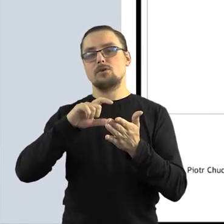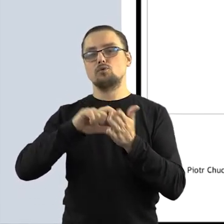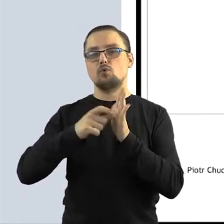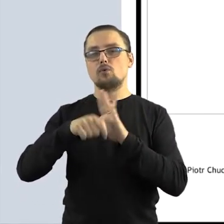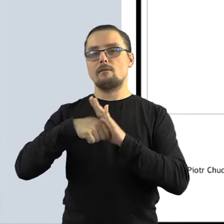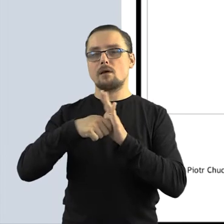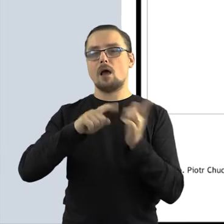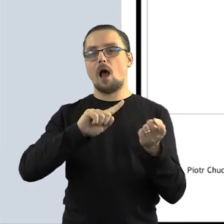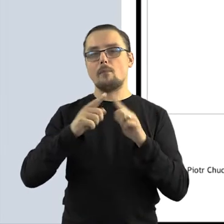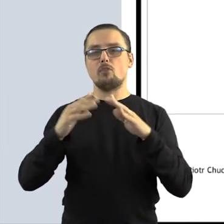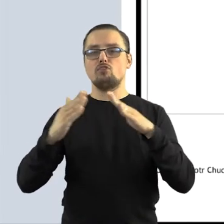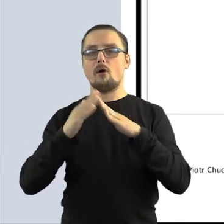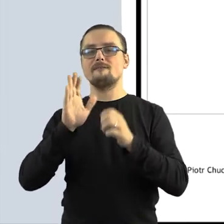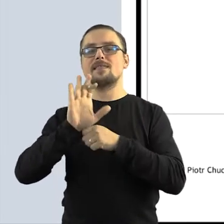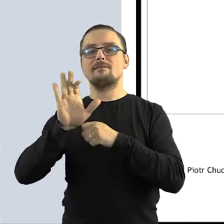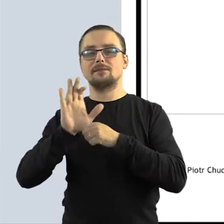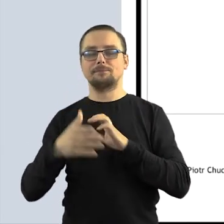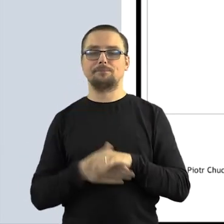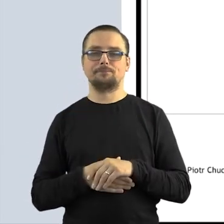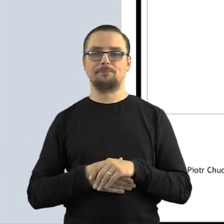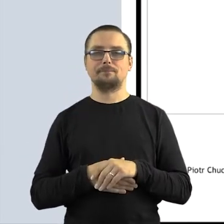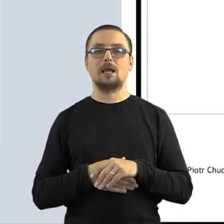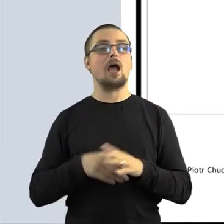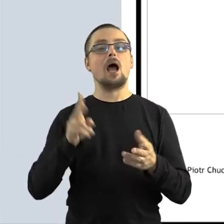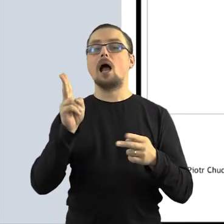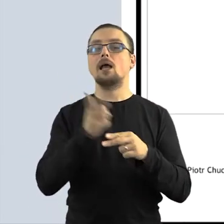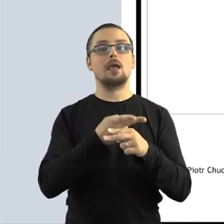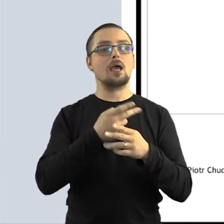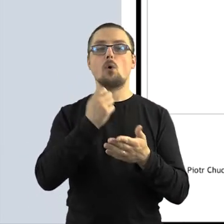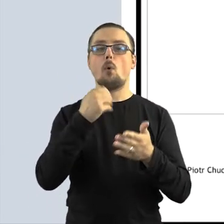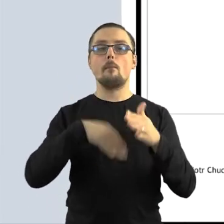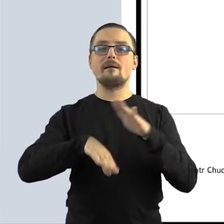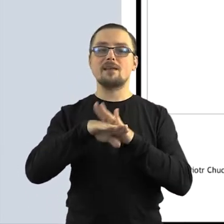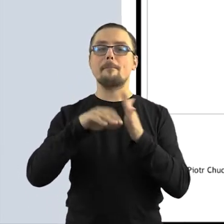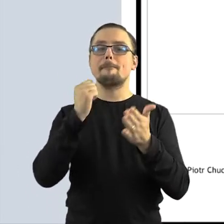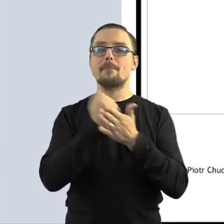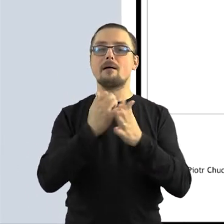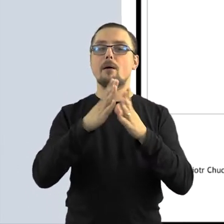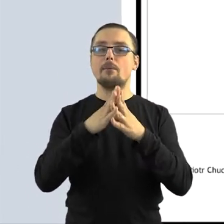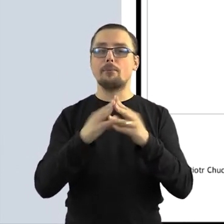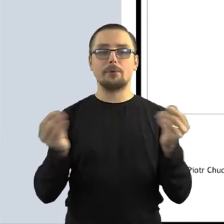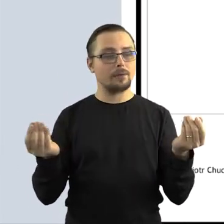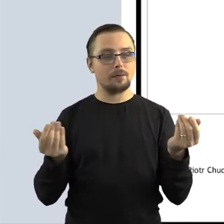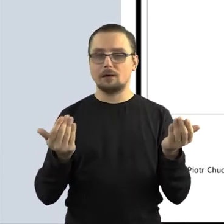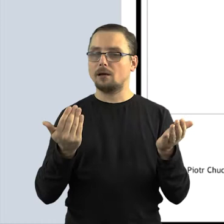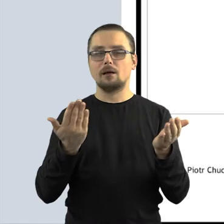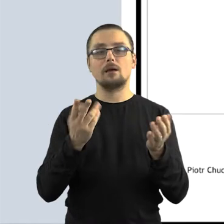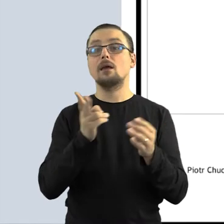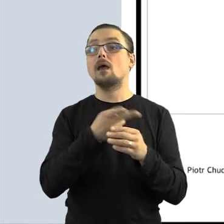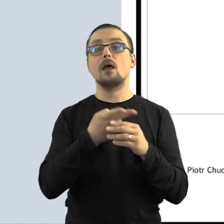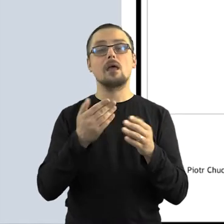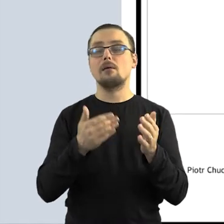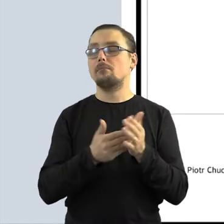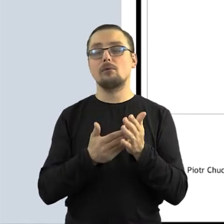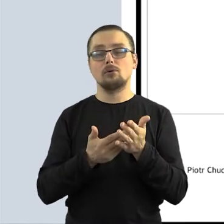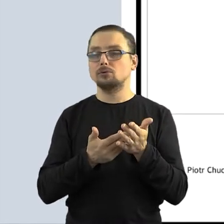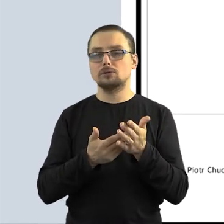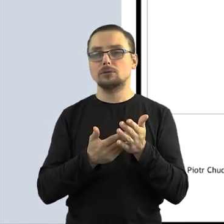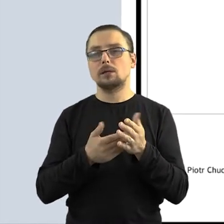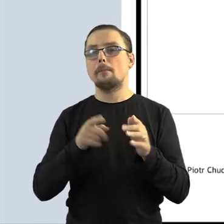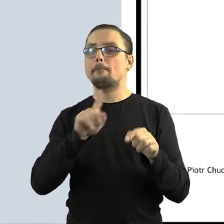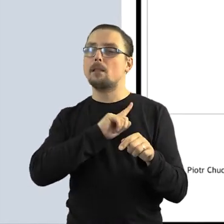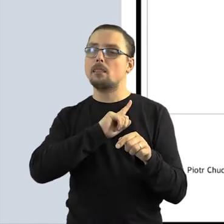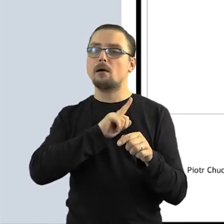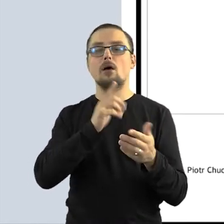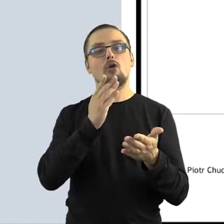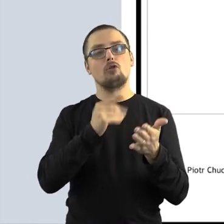to, kiedy one wygasają, kiedy one przestają obowiązywać, kiedy nie musimy się już o nie troszczyć, zależy tylko i